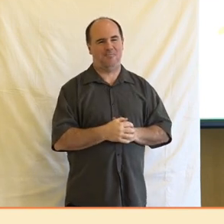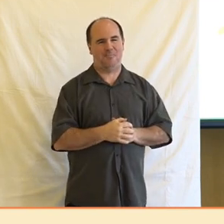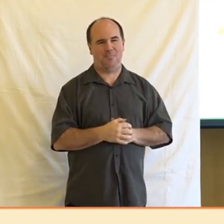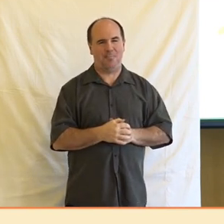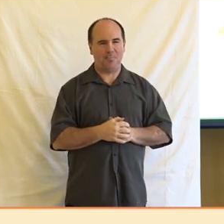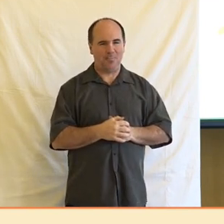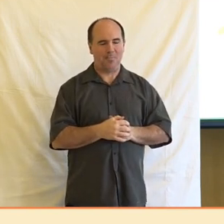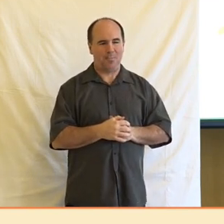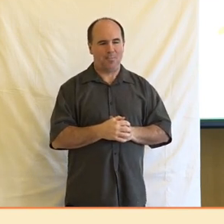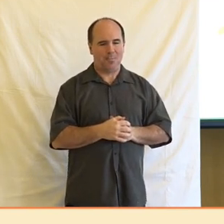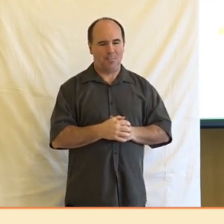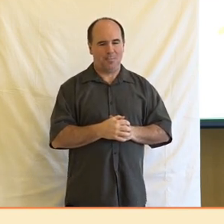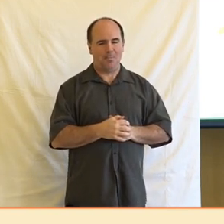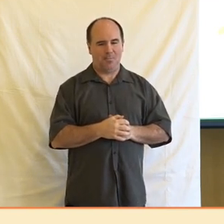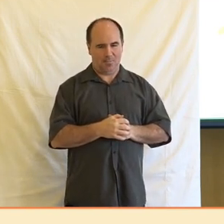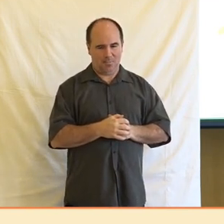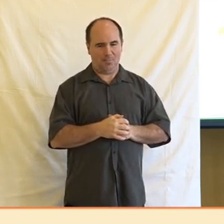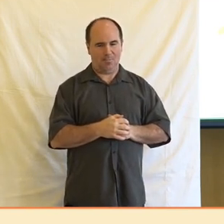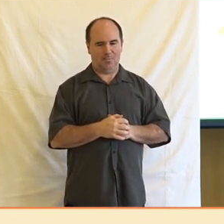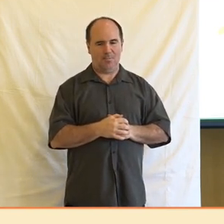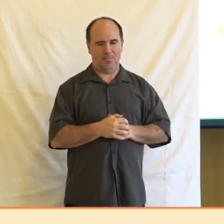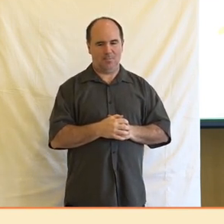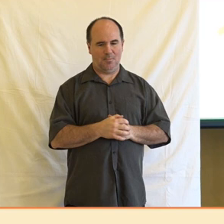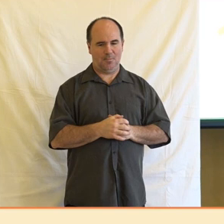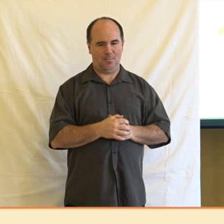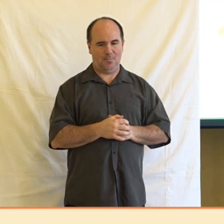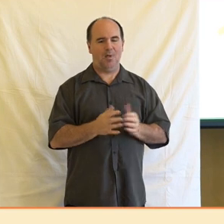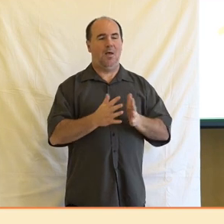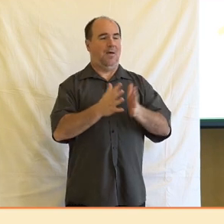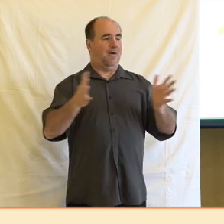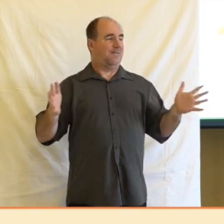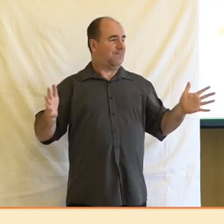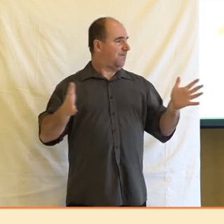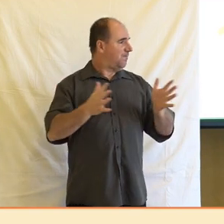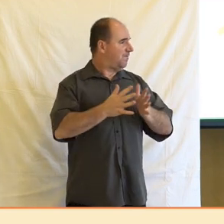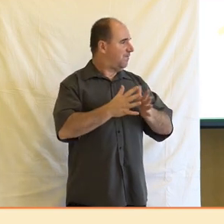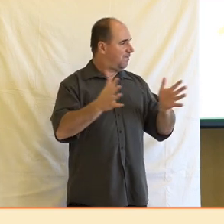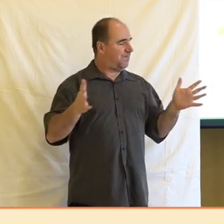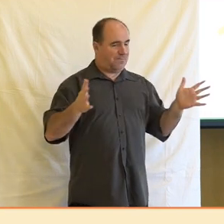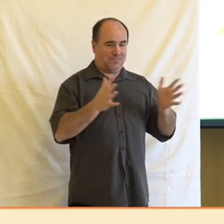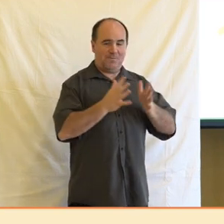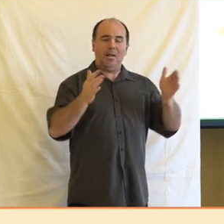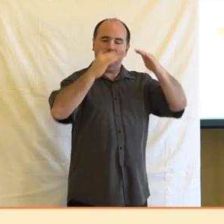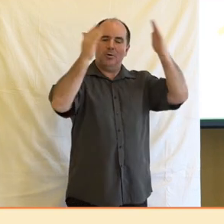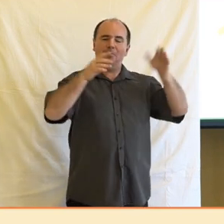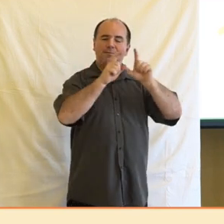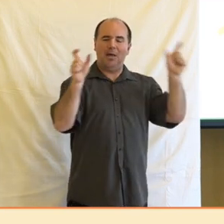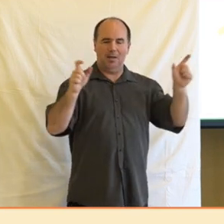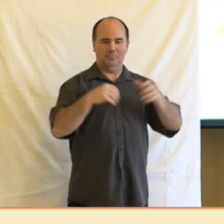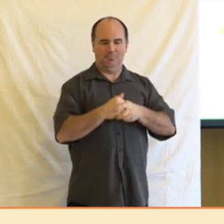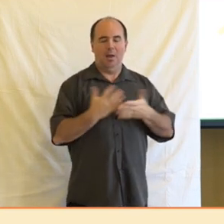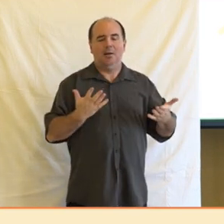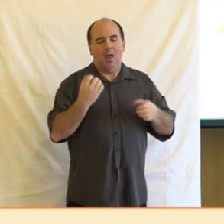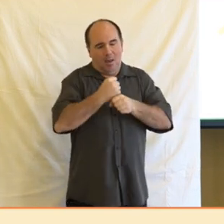Co do velikosti sídla, odkud ti naši respondenti, pracovníci v médiích pochází, tak